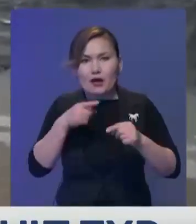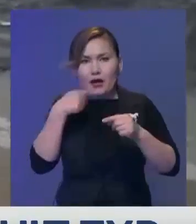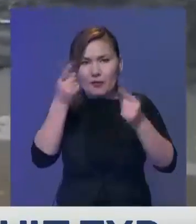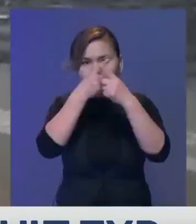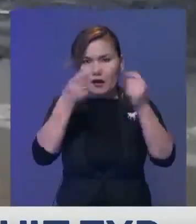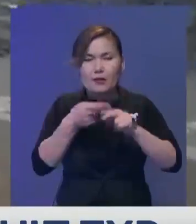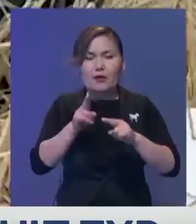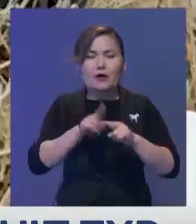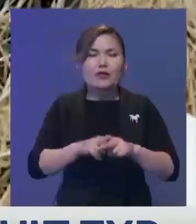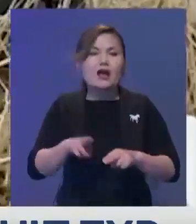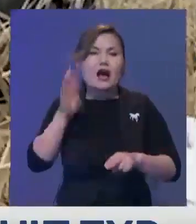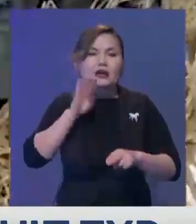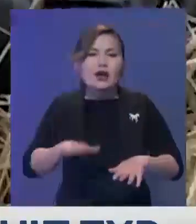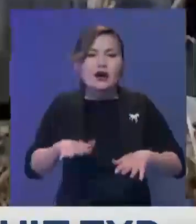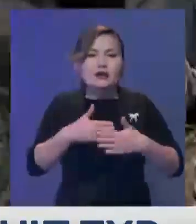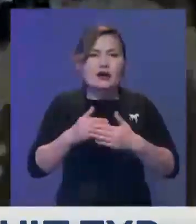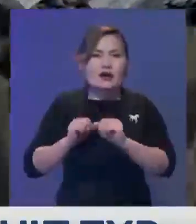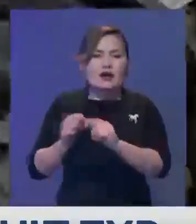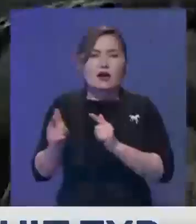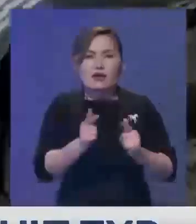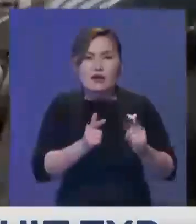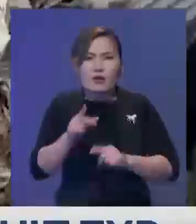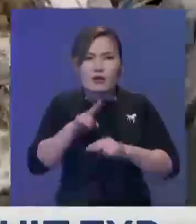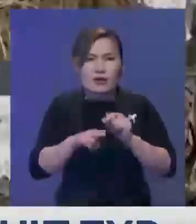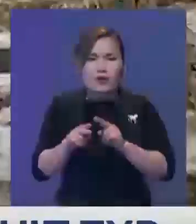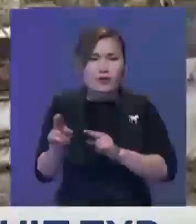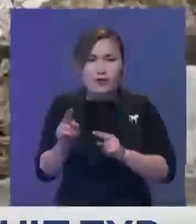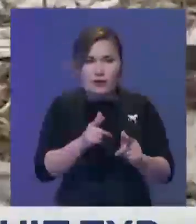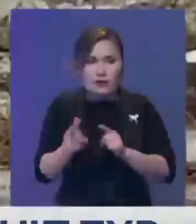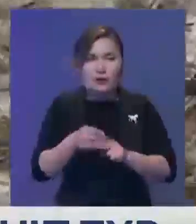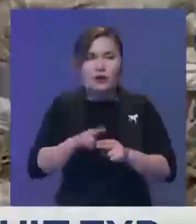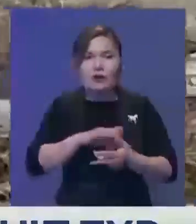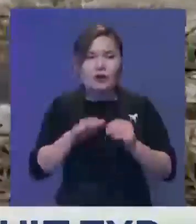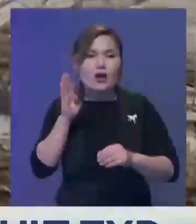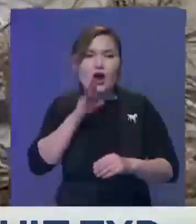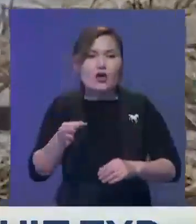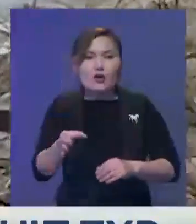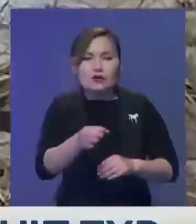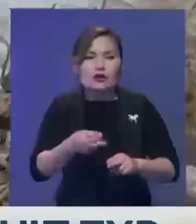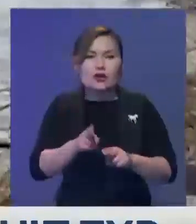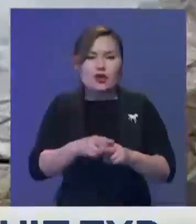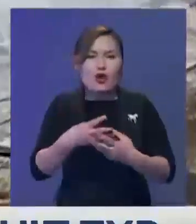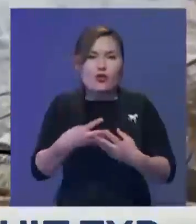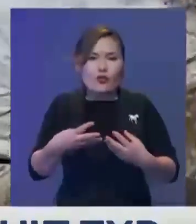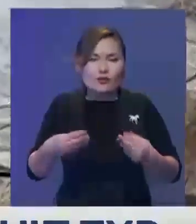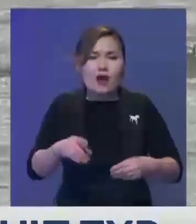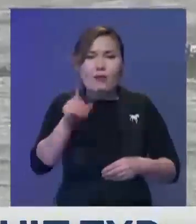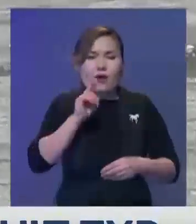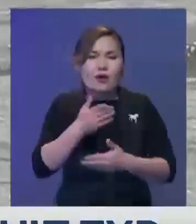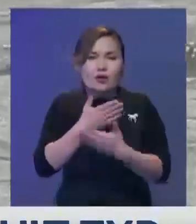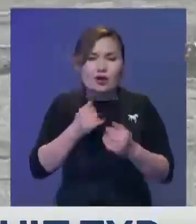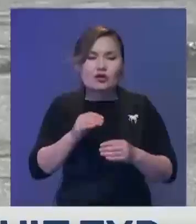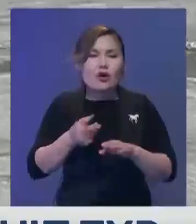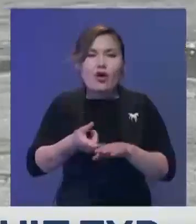қызметкерлері тасқынға ғарсыза шаралар жүргізіп жатырып. Өзен көлдерін бетіндегі мұз ерей қоймаған, бірақ өте жұққа